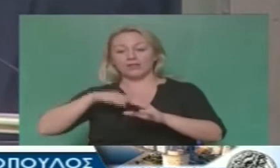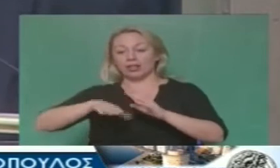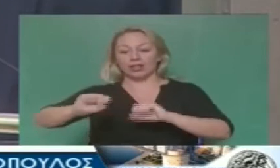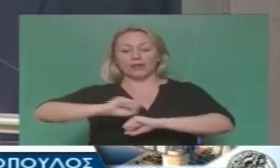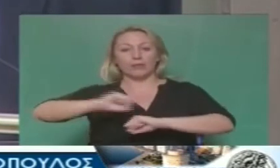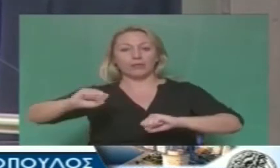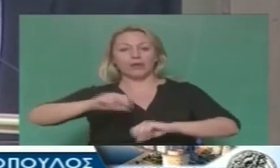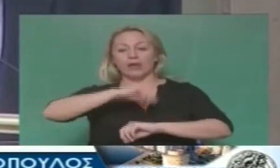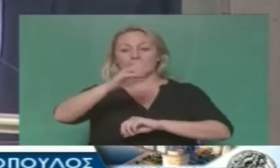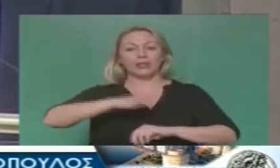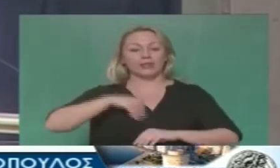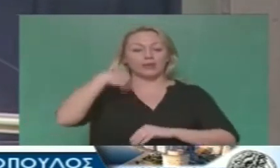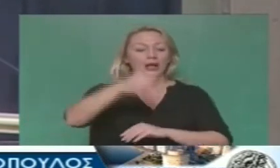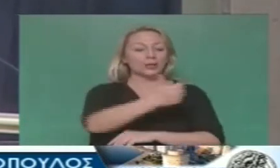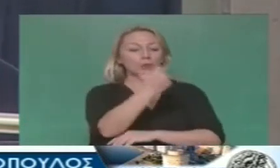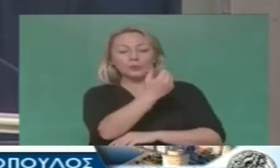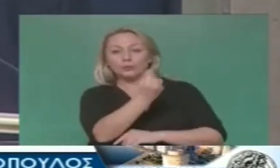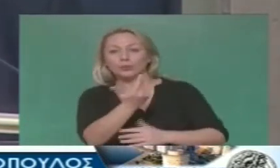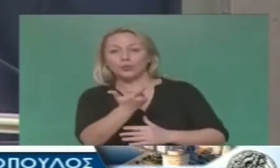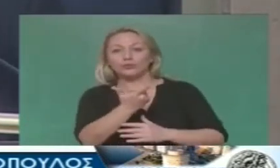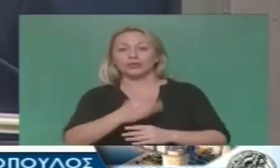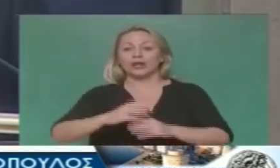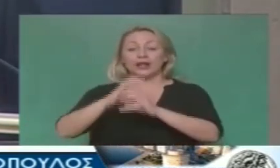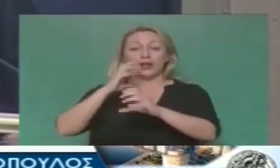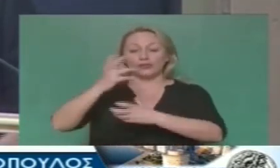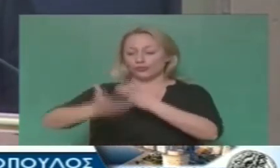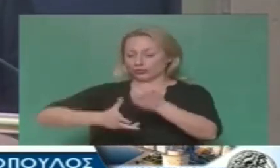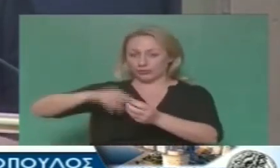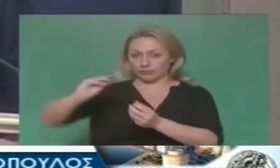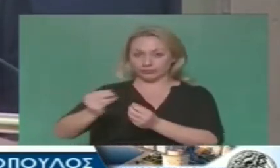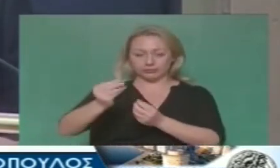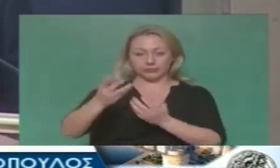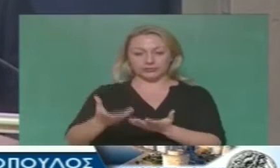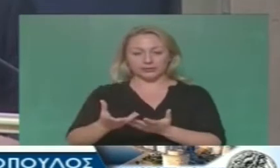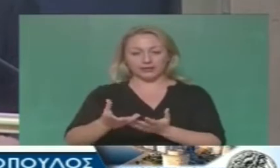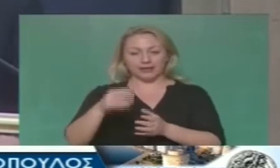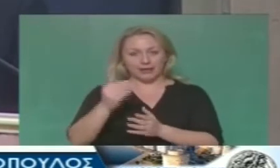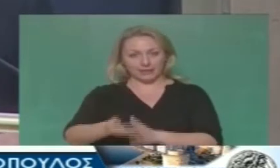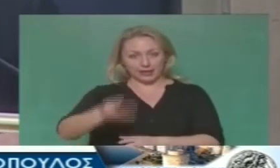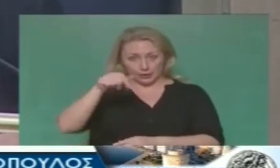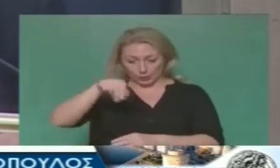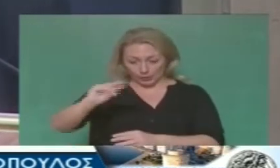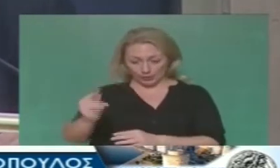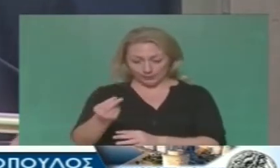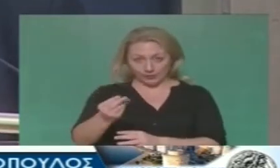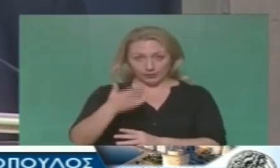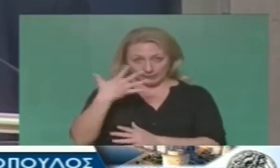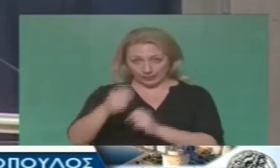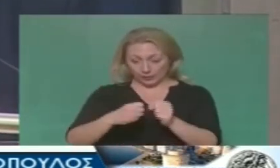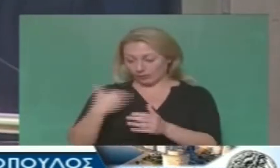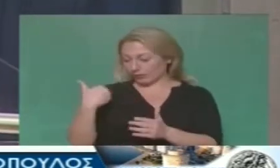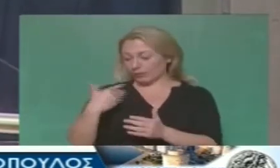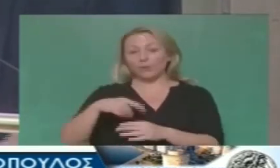κάνουν οτοστοπ οι επιβάτες, με ελεοφορία να παίρνουν φωτιά. Αυτά βέβαια είναι παμπάλαια προβλήματα, δεν είναι τις ελευταίες πανταετίες.